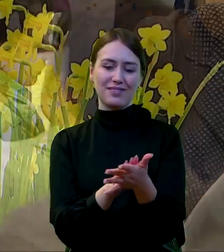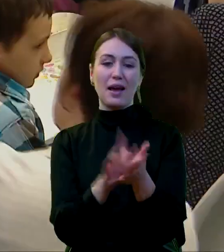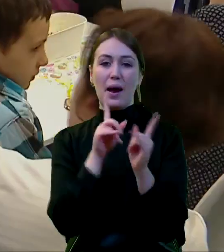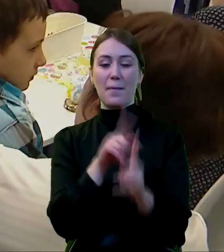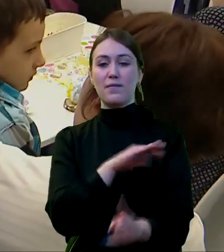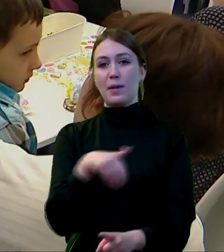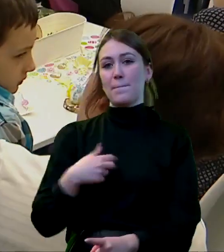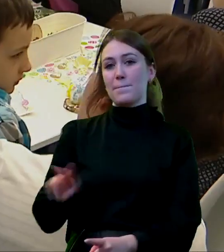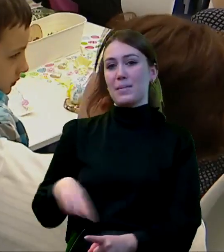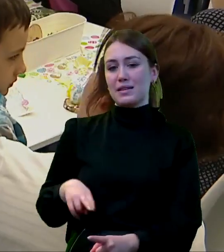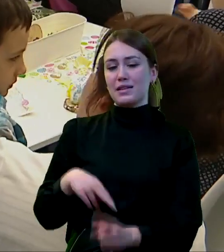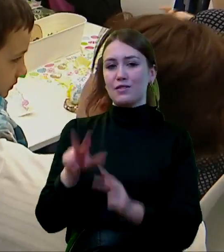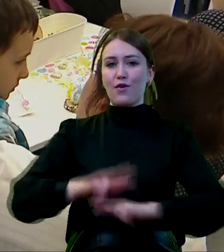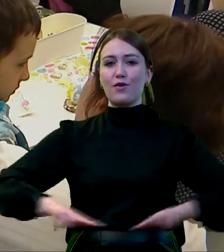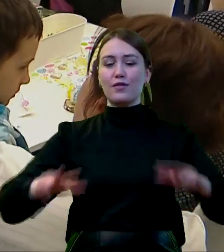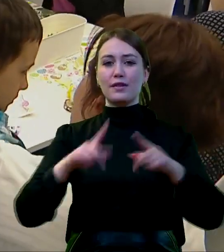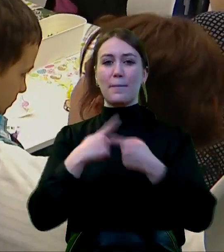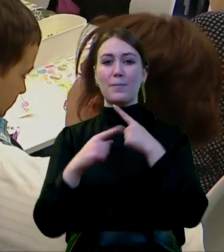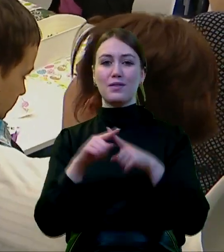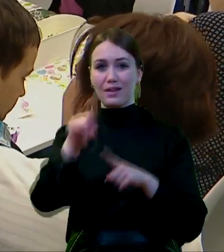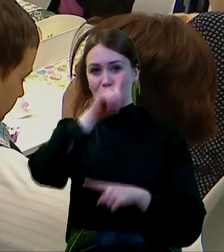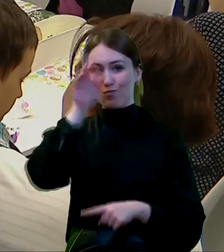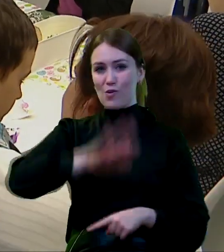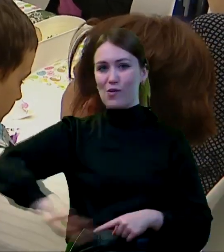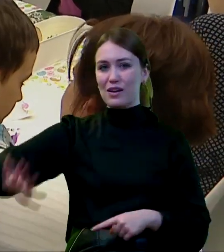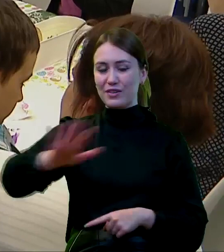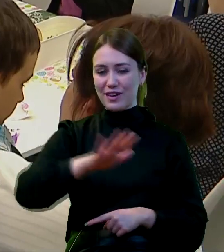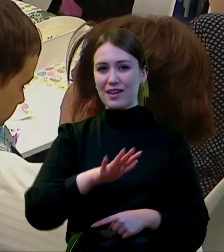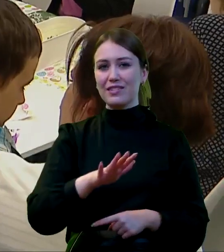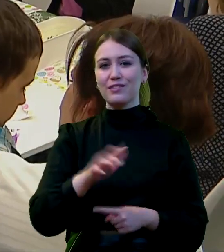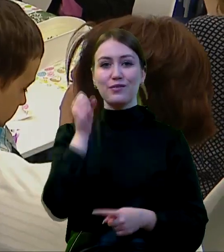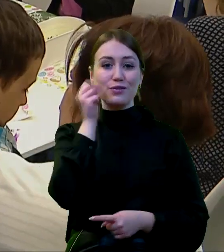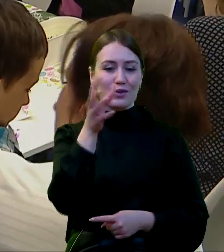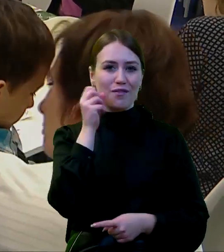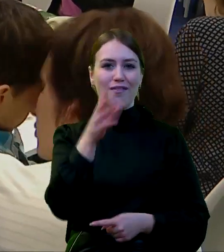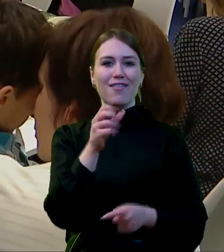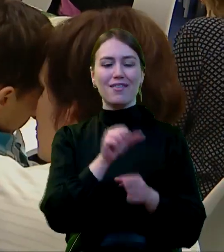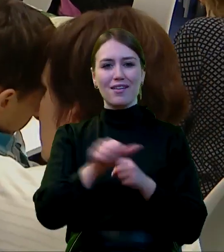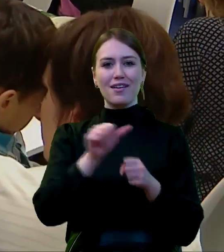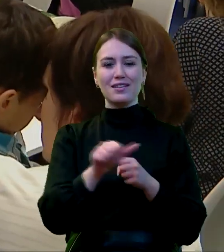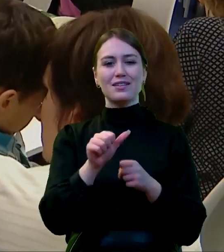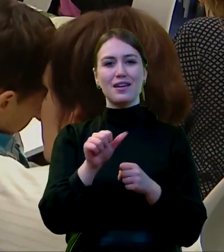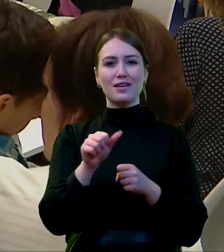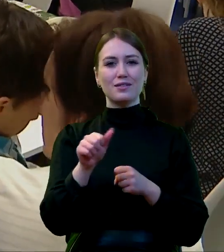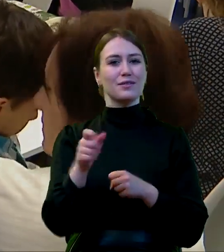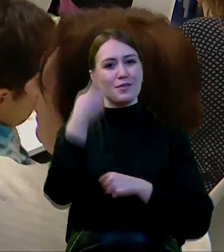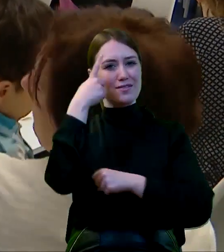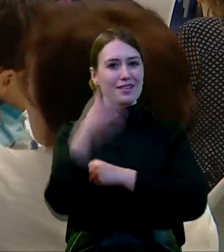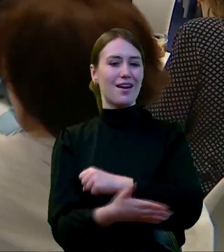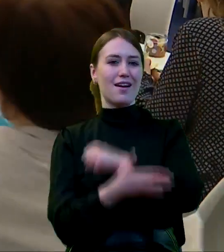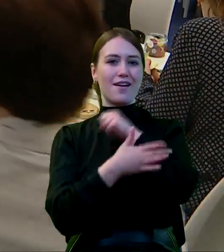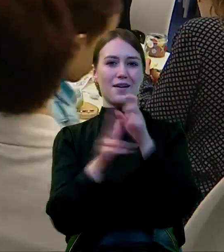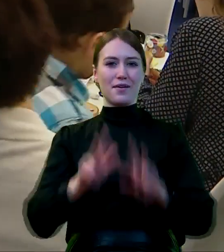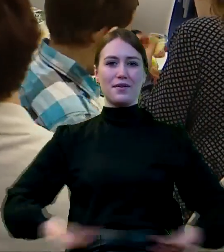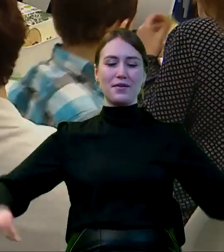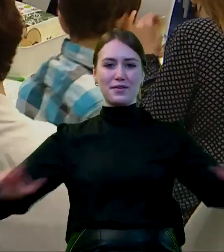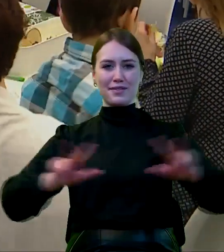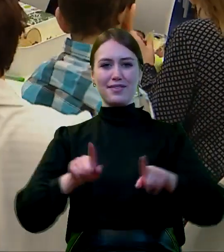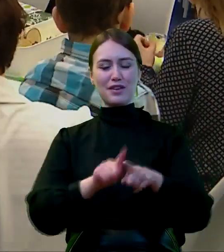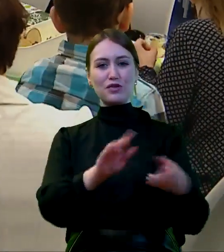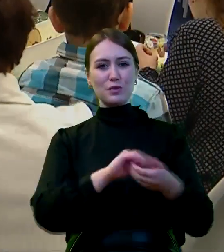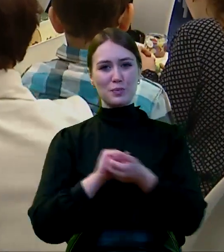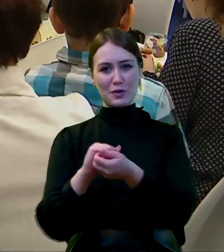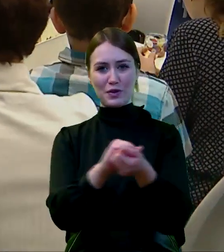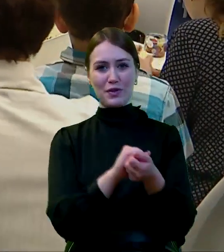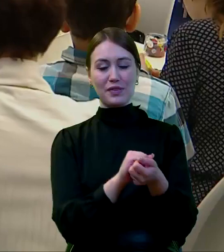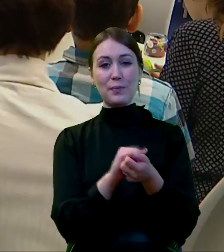jako Ministerstwo Rodziny i Polityki Społecznej można powiedzieć na co dzień hołdujemy wartościom rodzinnym i wspólnotowym.